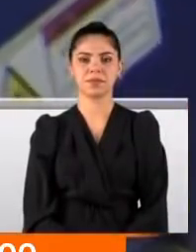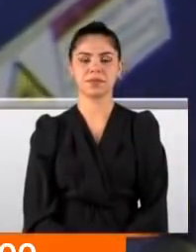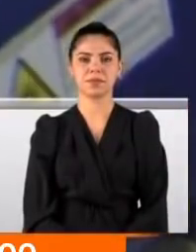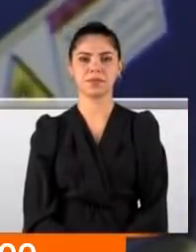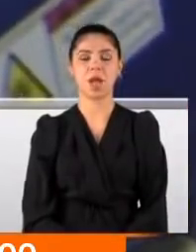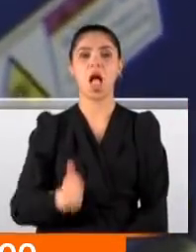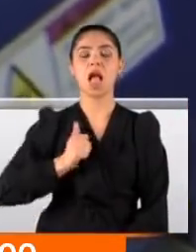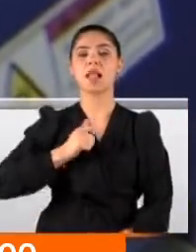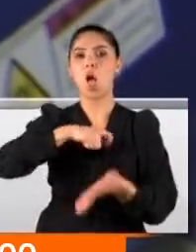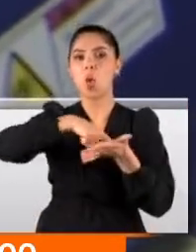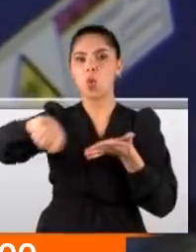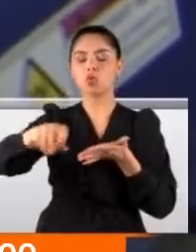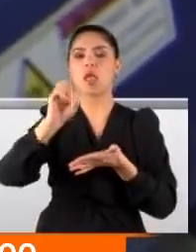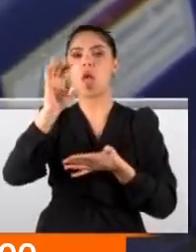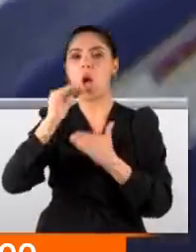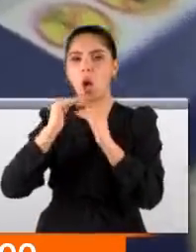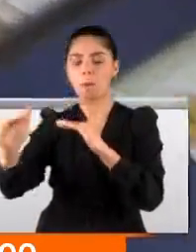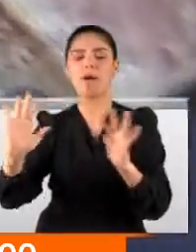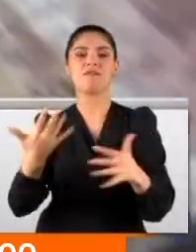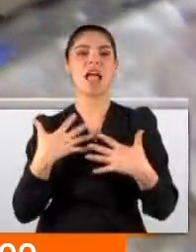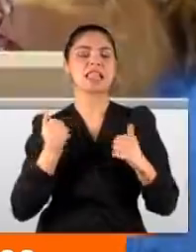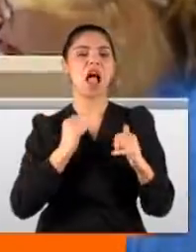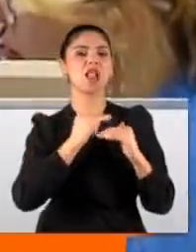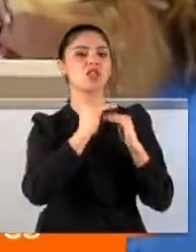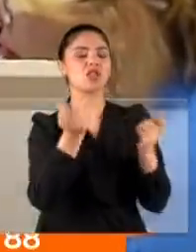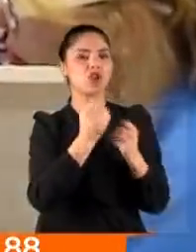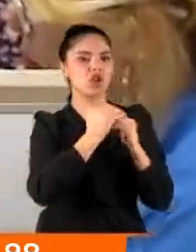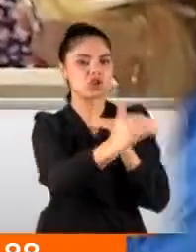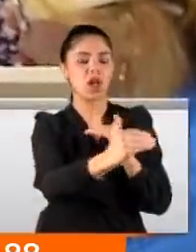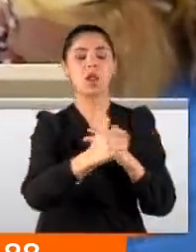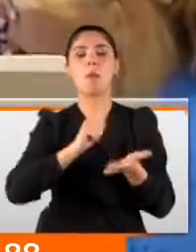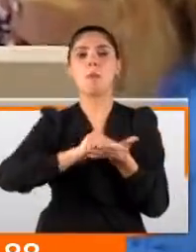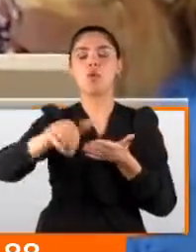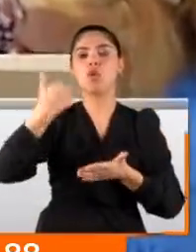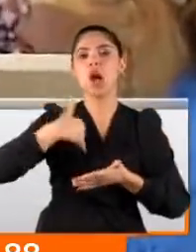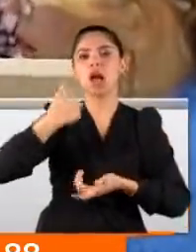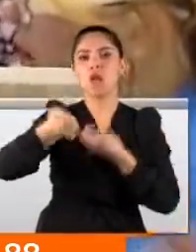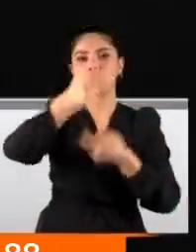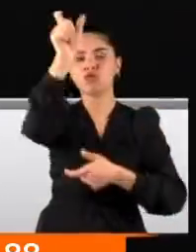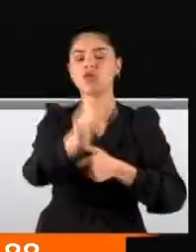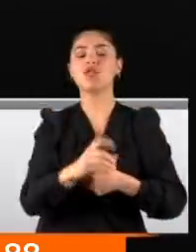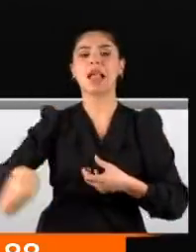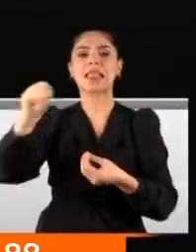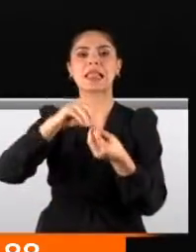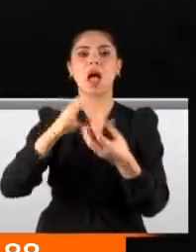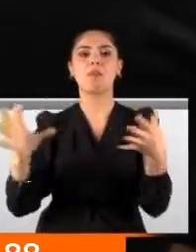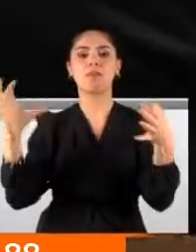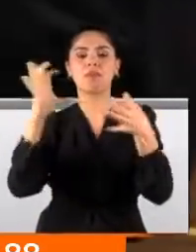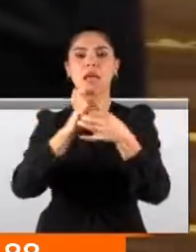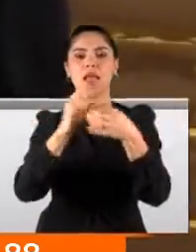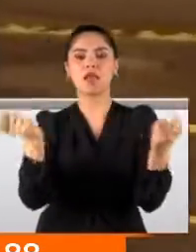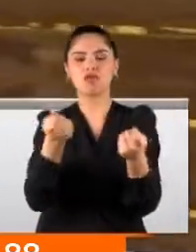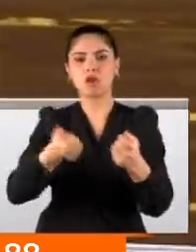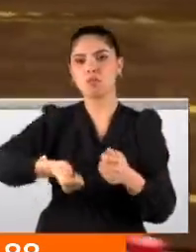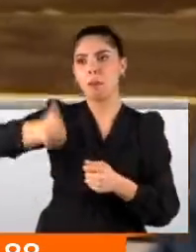Asgari ücretli öğretmen sağlık çalışanı derken tüm kamu personeline maaş artışı için memursen Çalışma